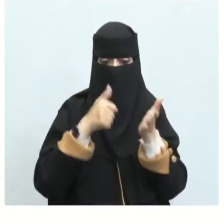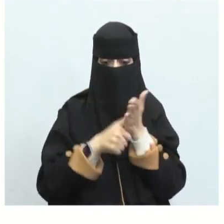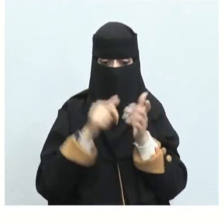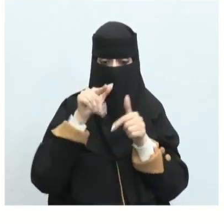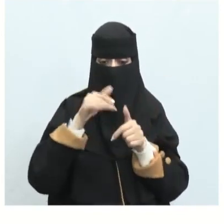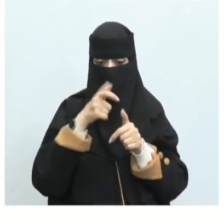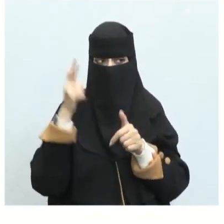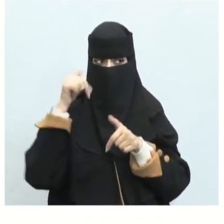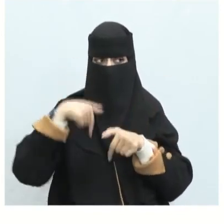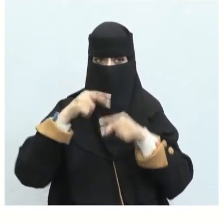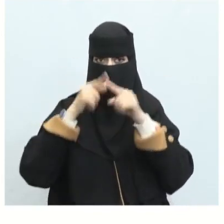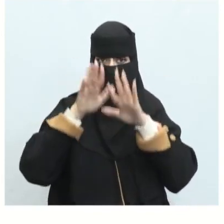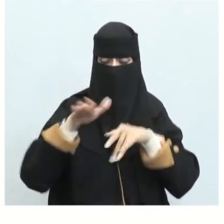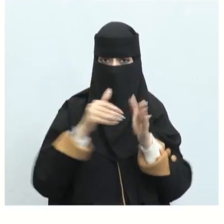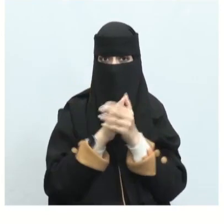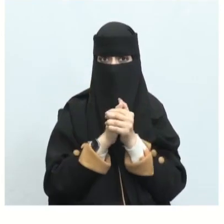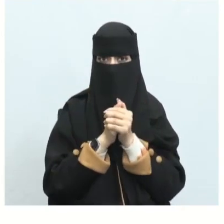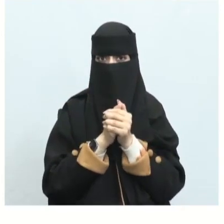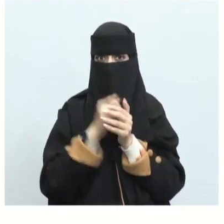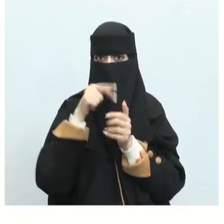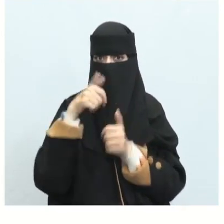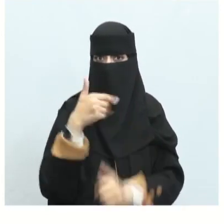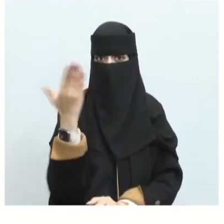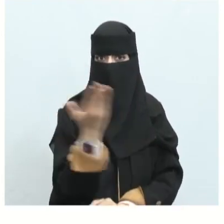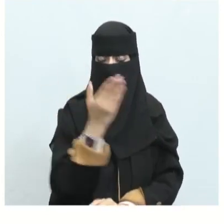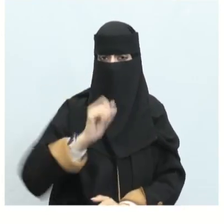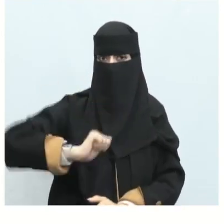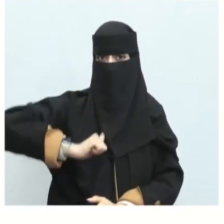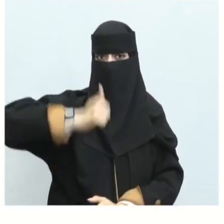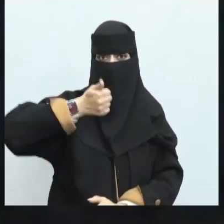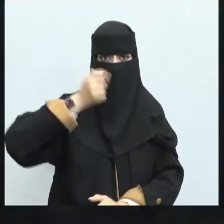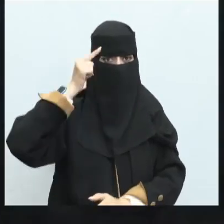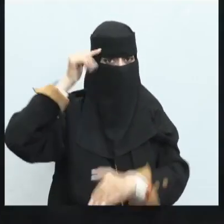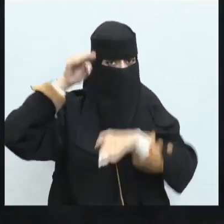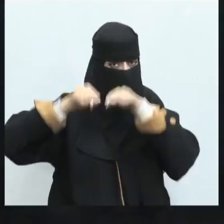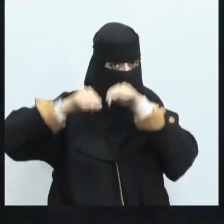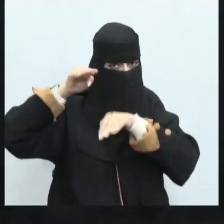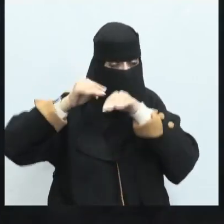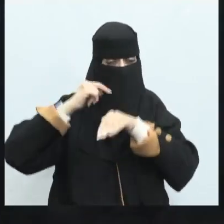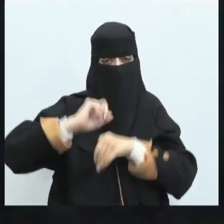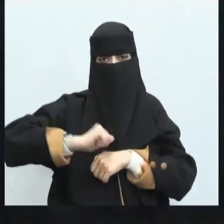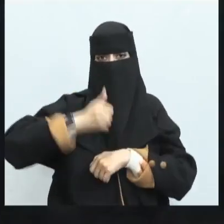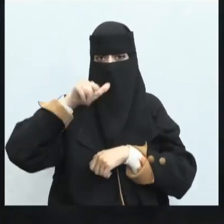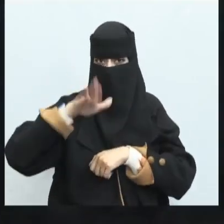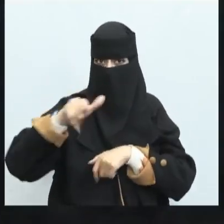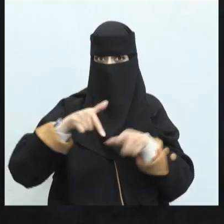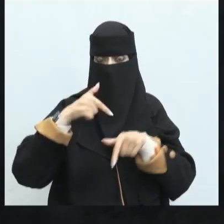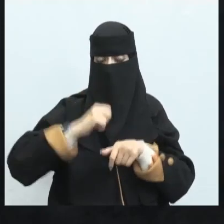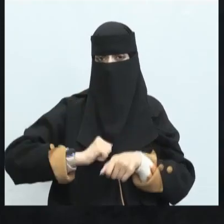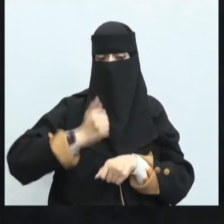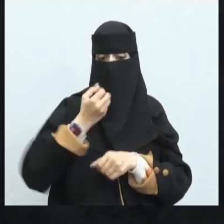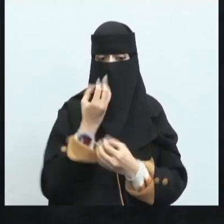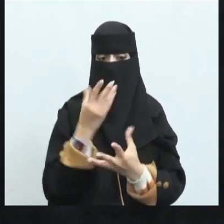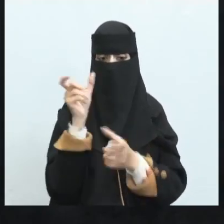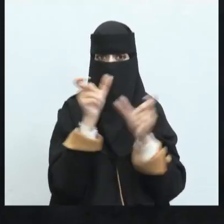القصائدة الجاهلية أن هناك في القصائد الفخر والحكمة في الفخر والاعتزاز هنا أيضا فيها فخامة